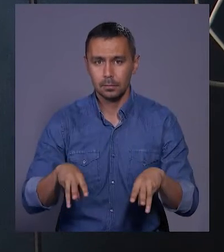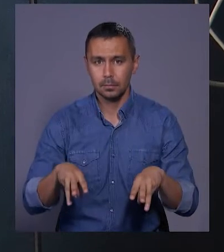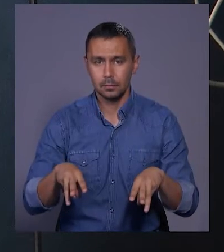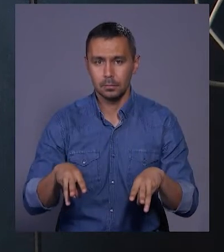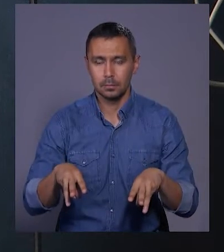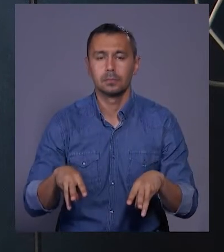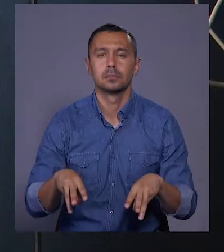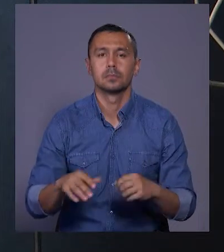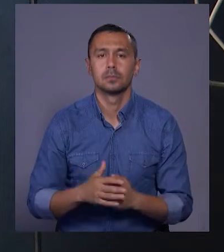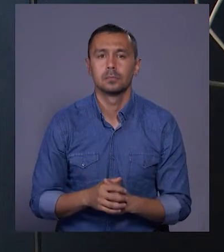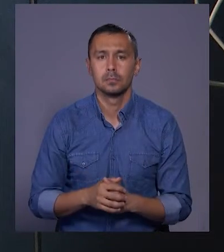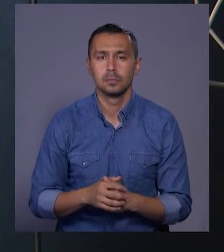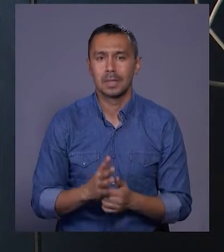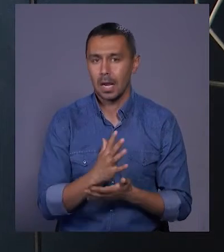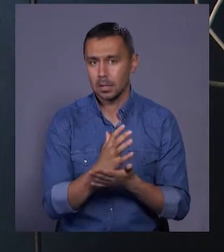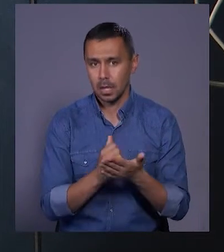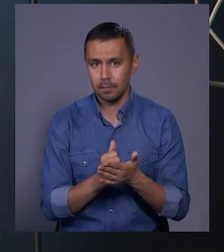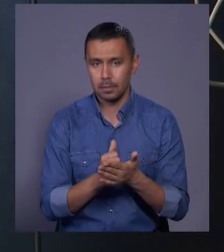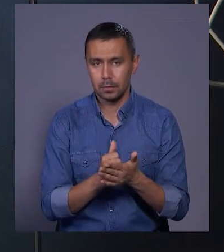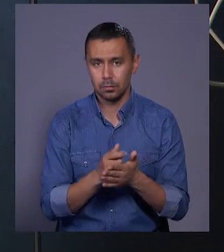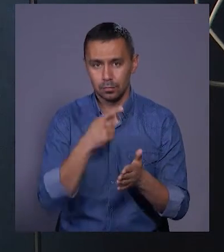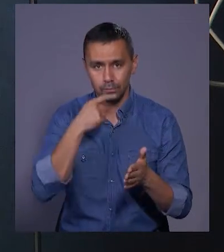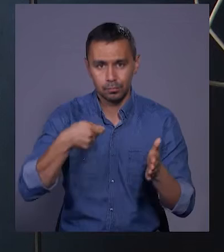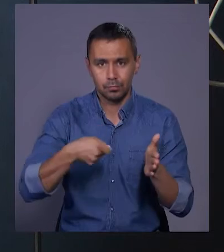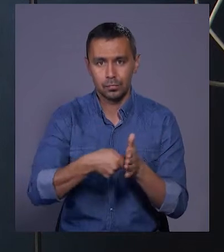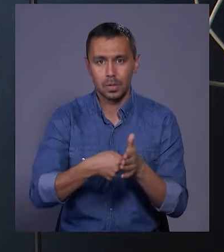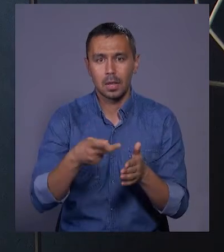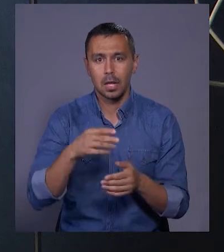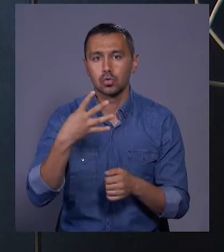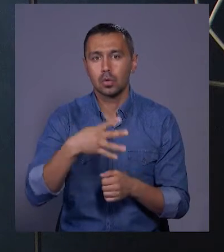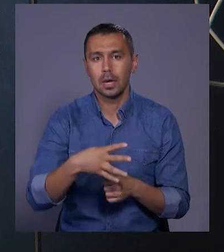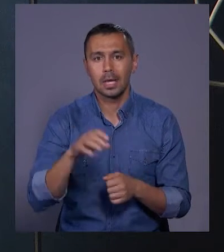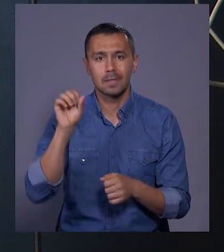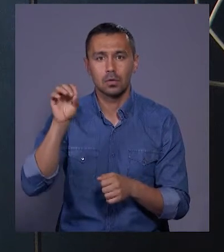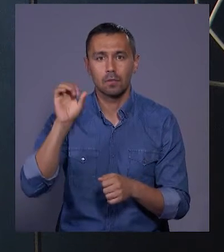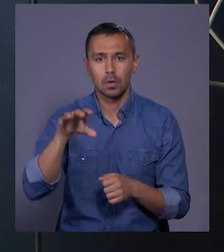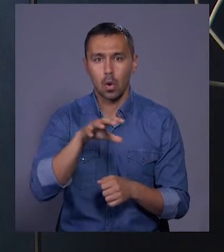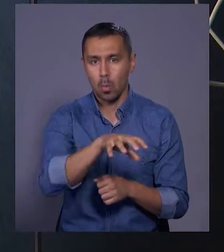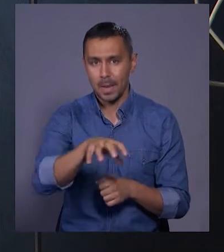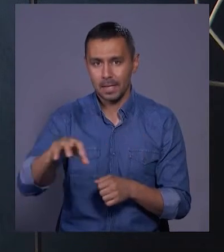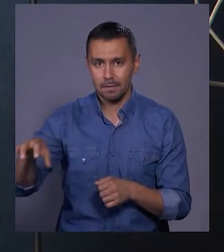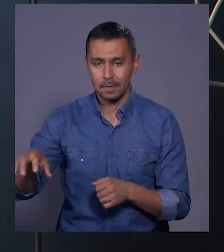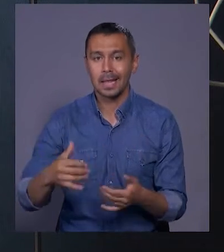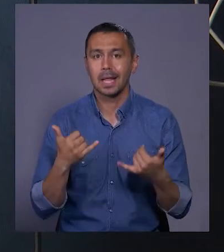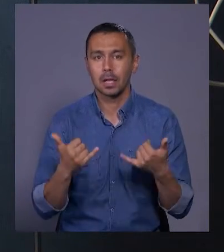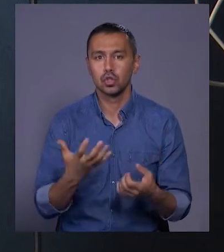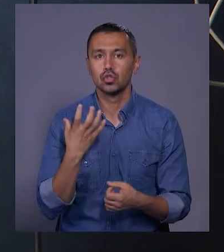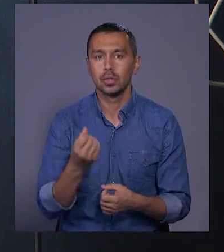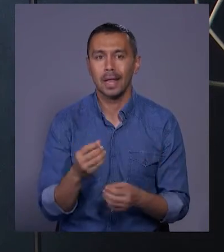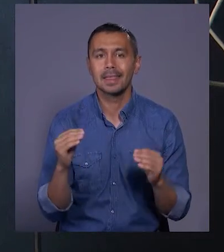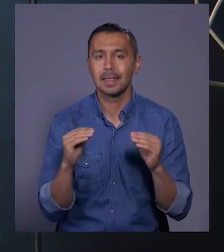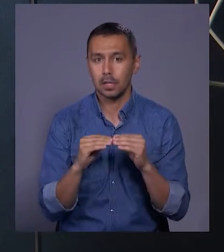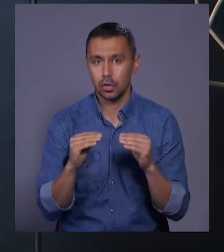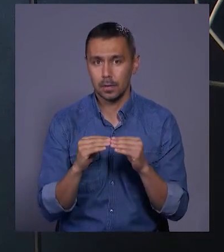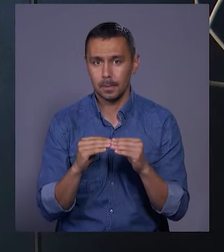резервне живлення для 40 світлофорних об'єктів. Наразі ще 10